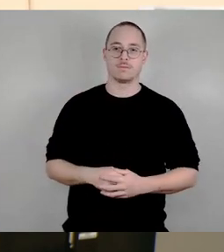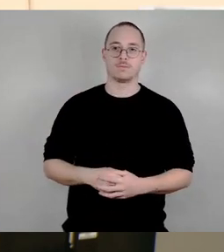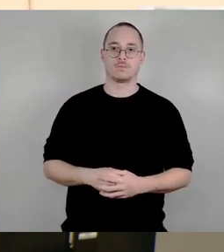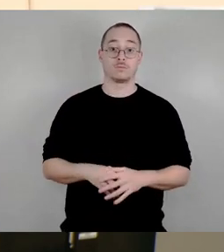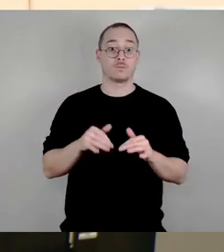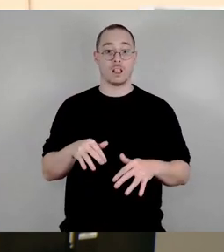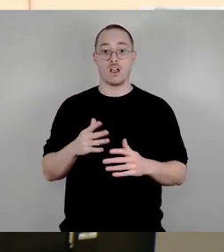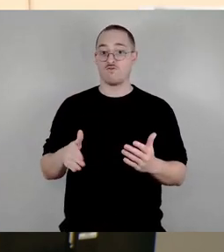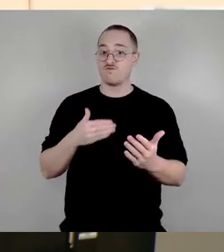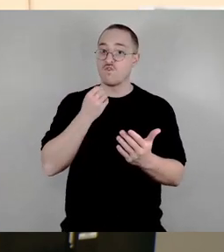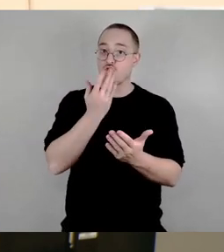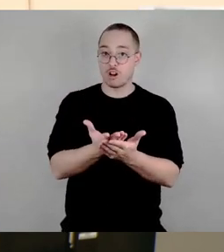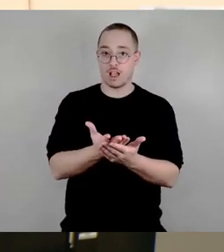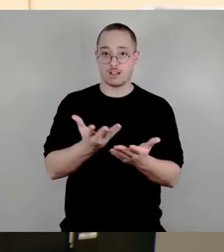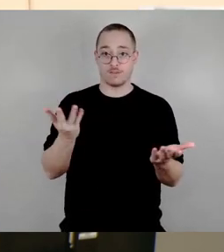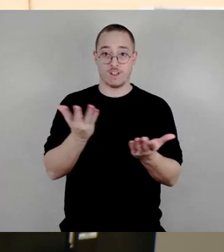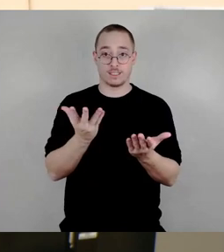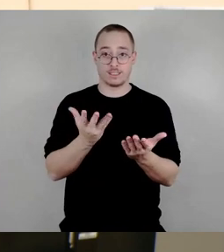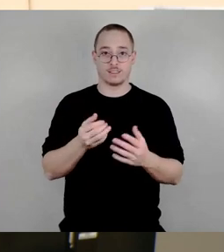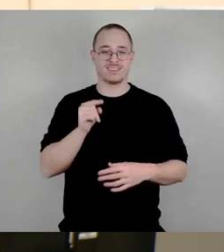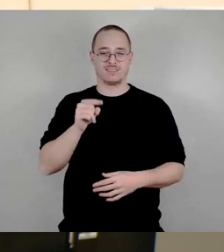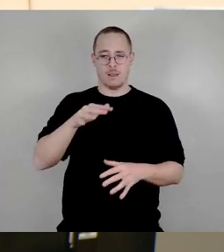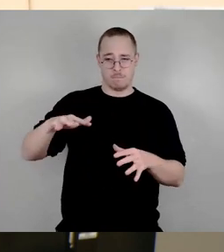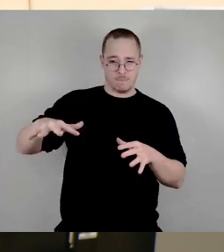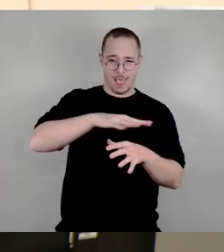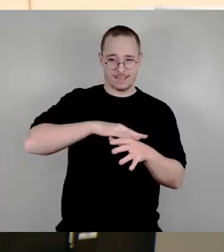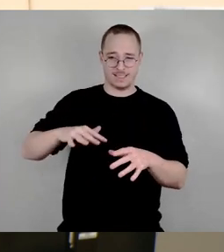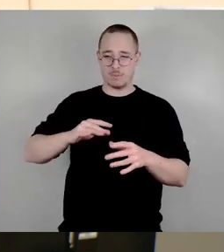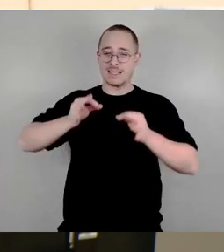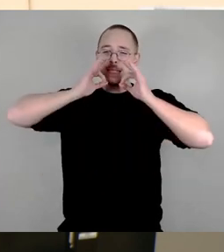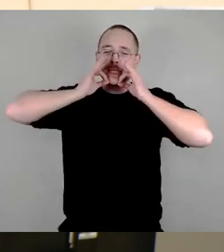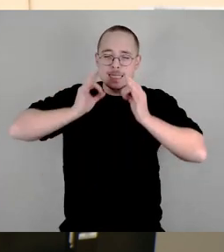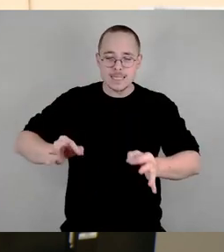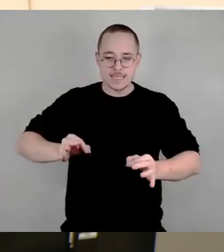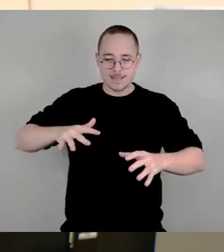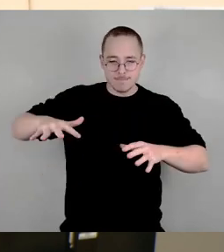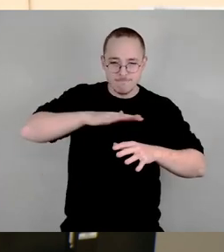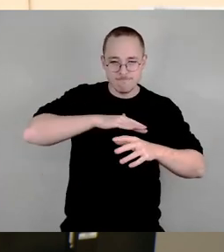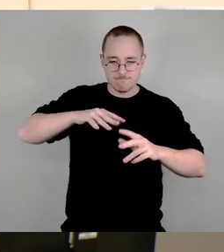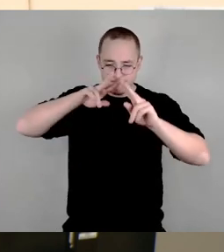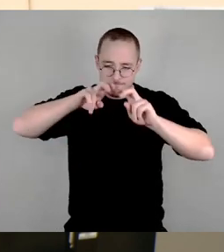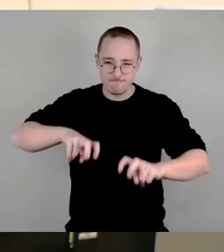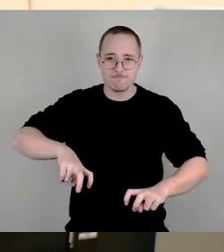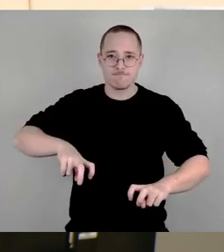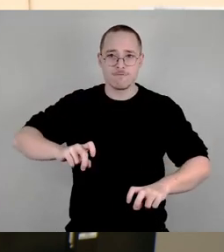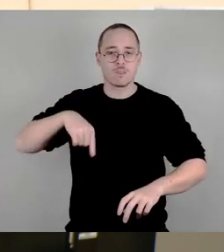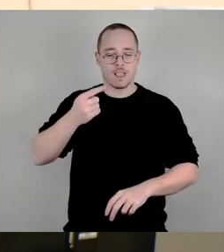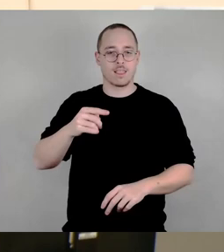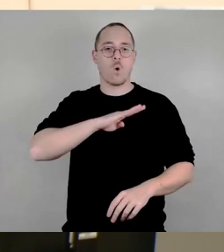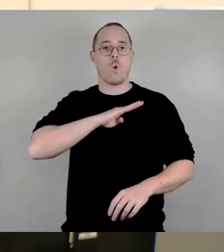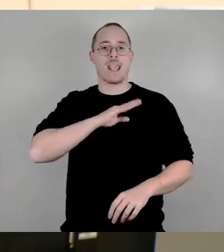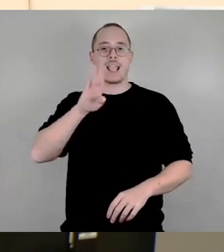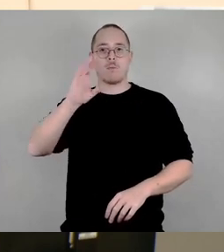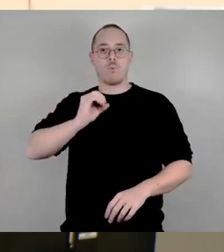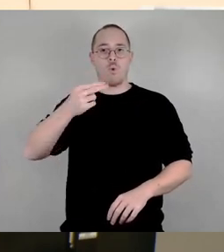diesen Platz noch mal ganz genau anschauen. Darauf wird dann der Kollege Böhm noch mal eingehen. Vielen Dank.